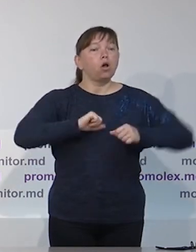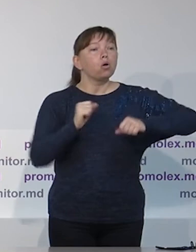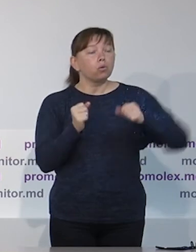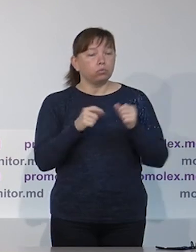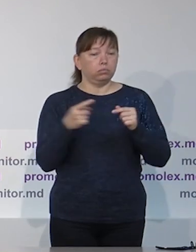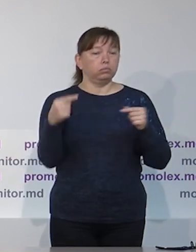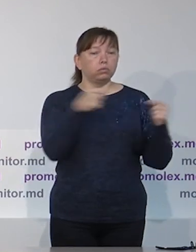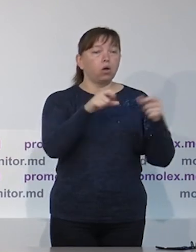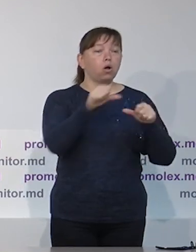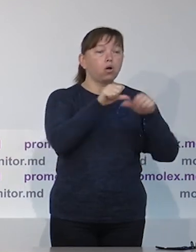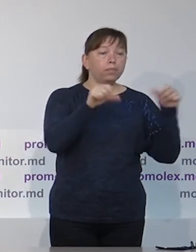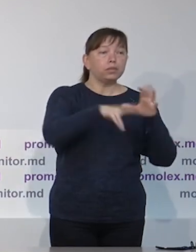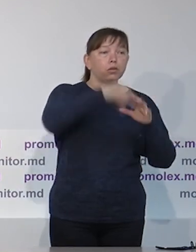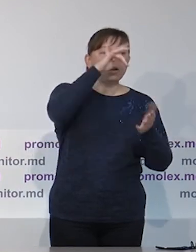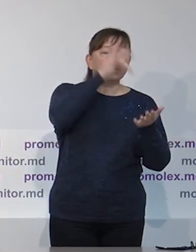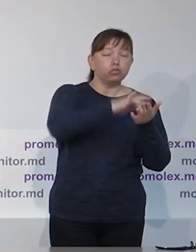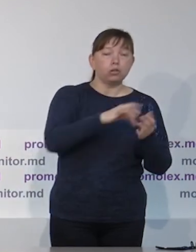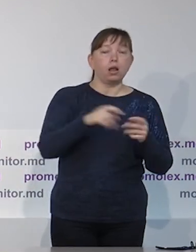рекомендуем